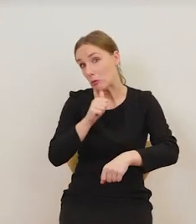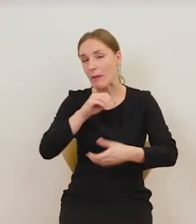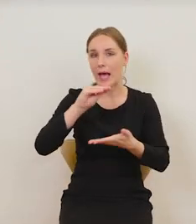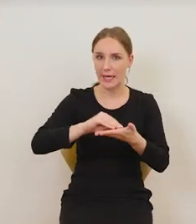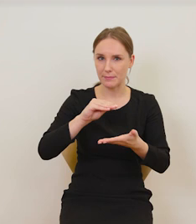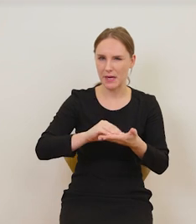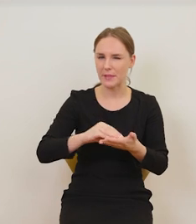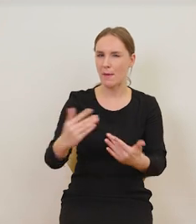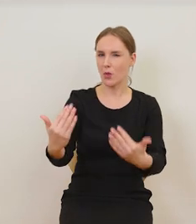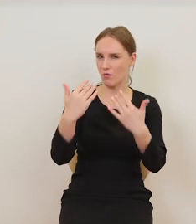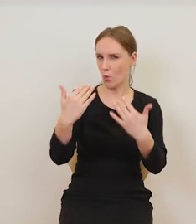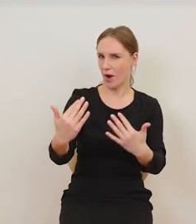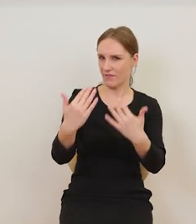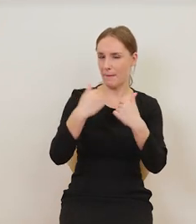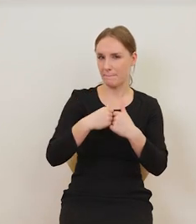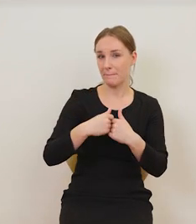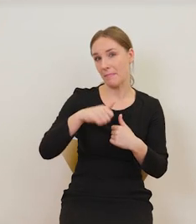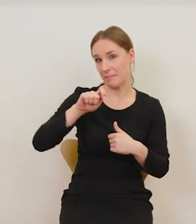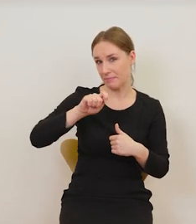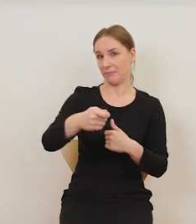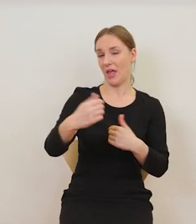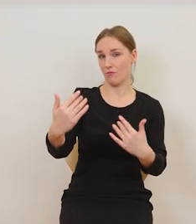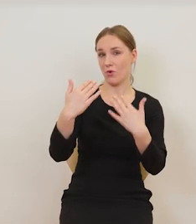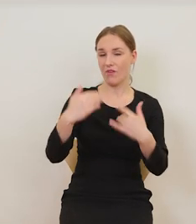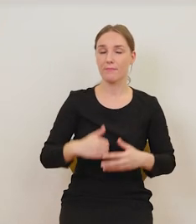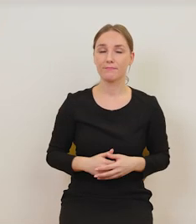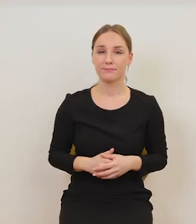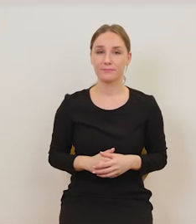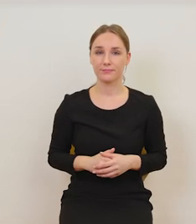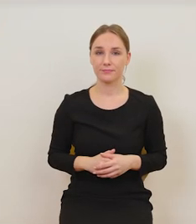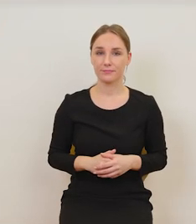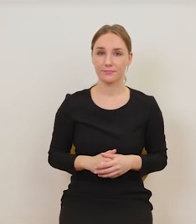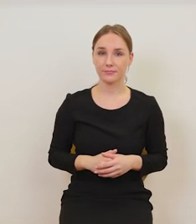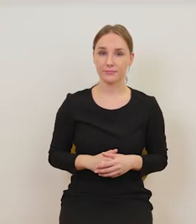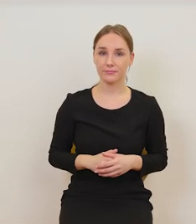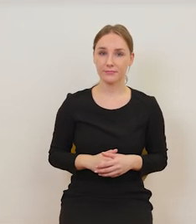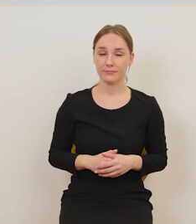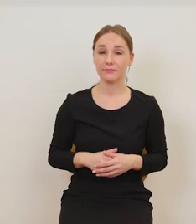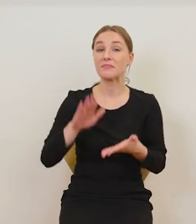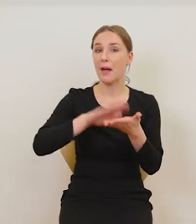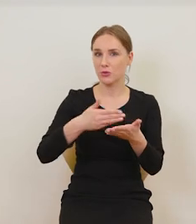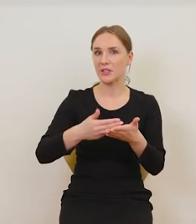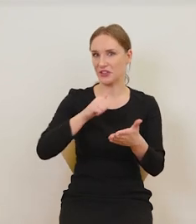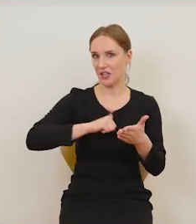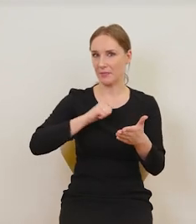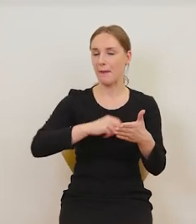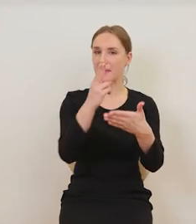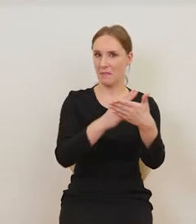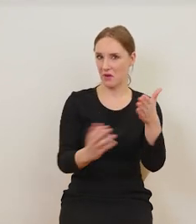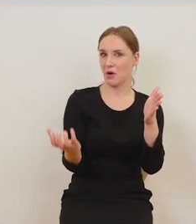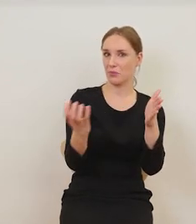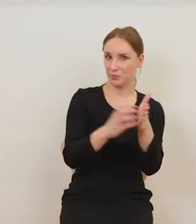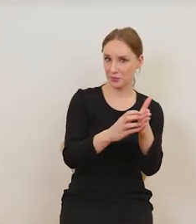pod wpływem. Tak go zatytułował. I tu namalował swój autoportret.